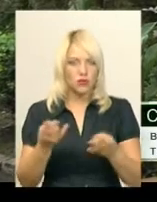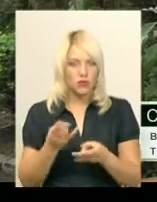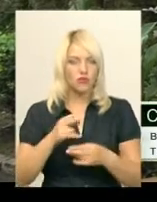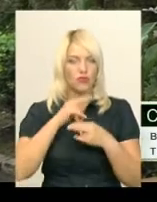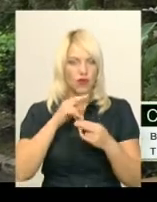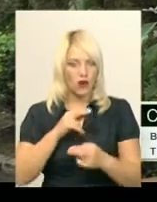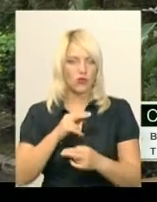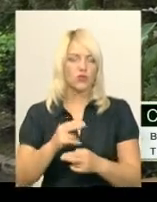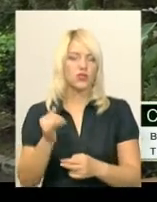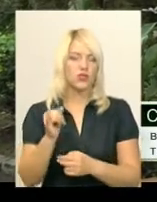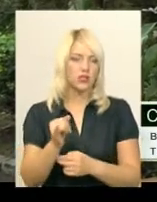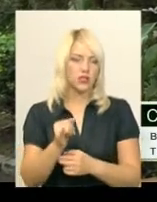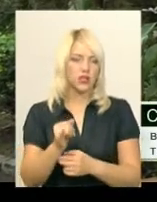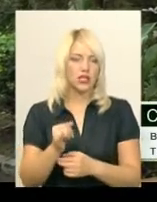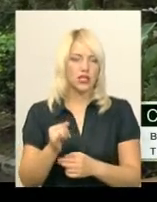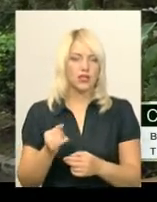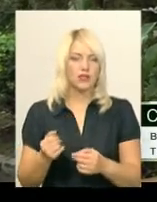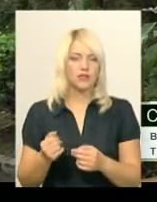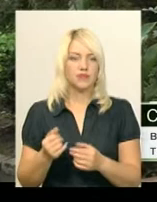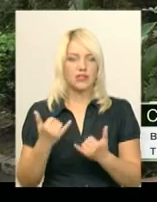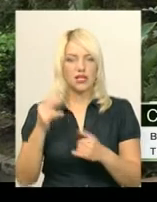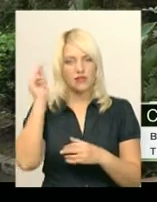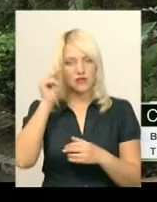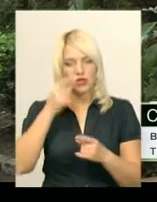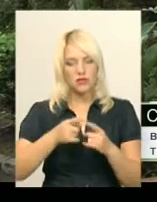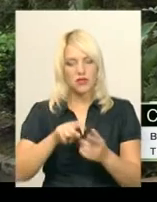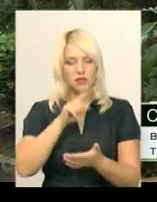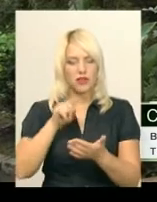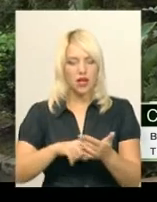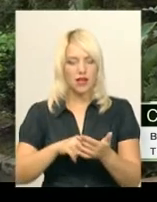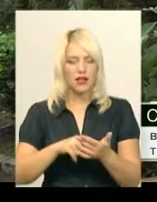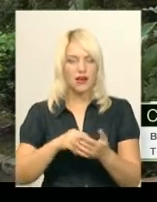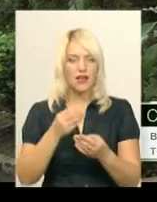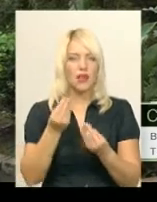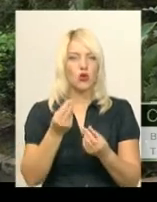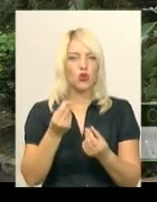Саме тому зараз вивчається питання економічної доцільності.